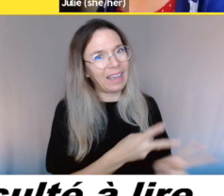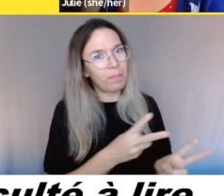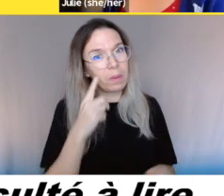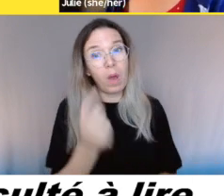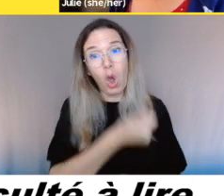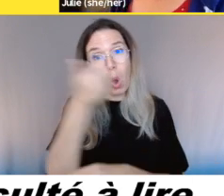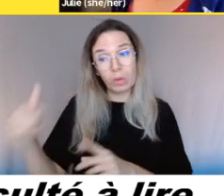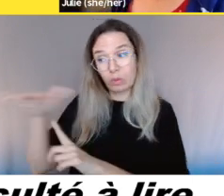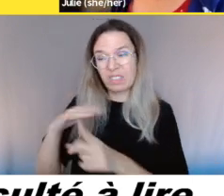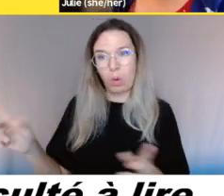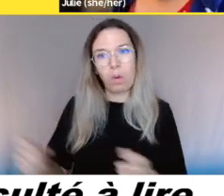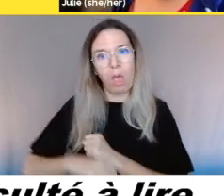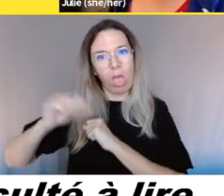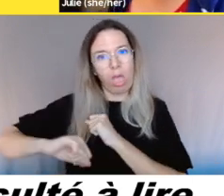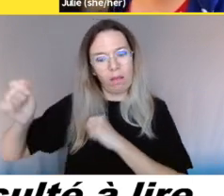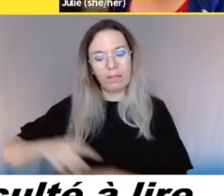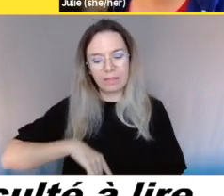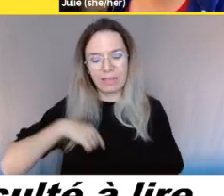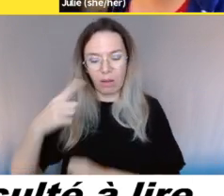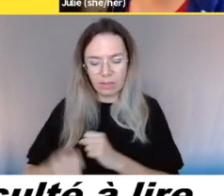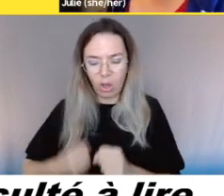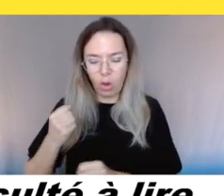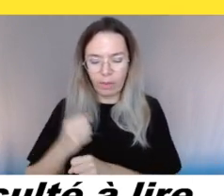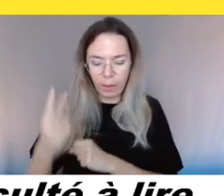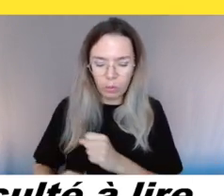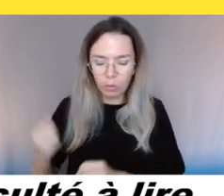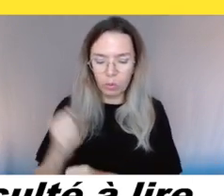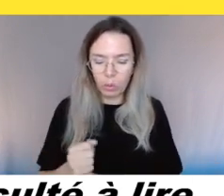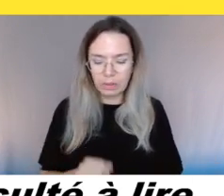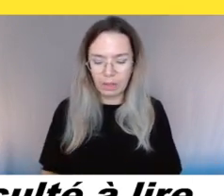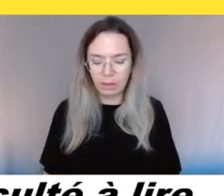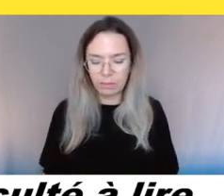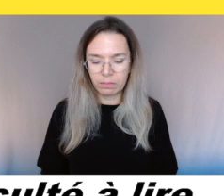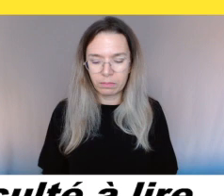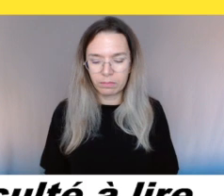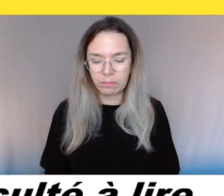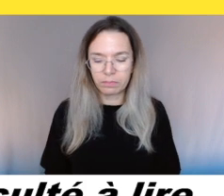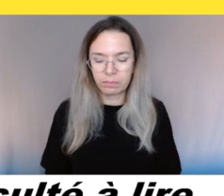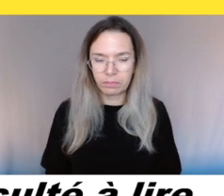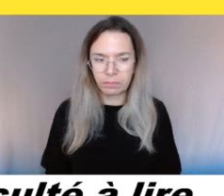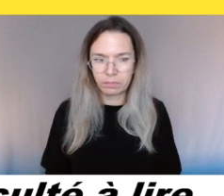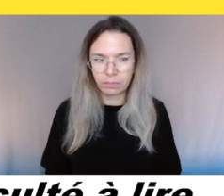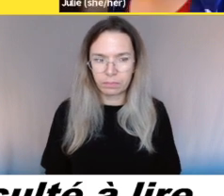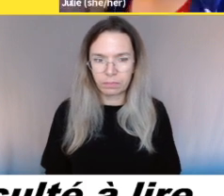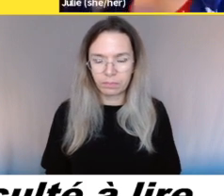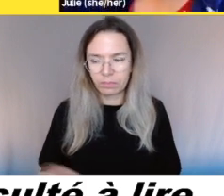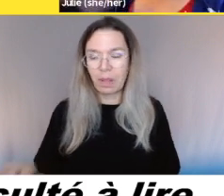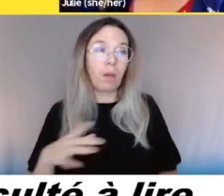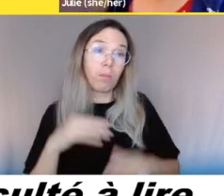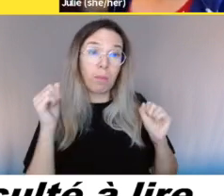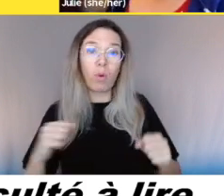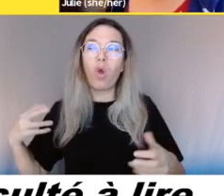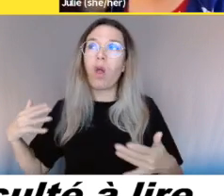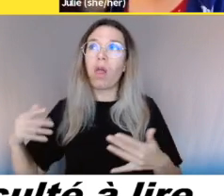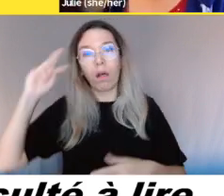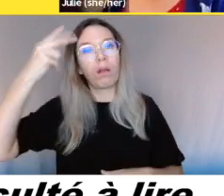Vous avez contacté qui ? Qu'est-ce que vous avez essayé de faire pour le résultat ? Qu'est-ce qui en est passé ? Et comme ça, prennent ça, ils